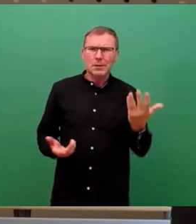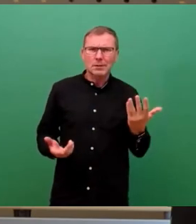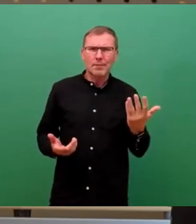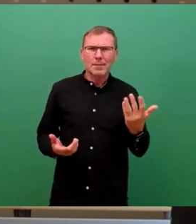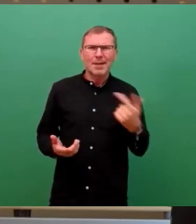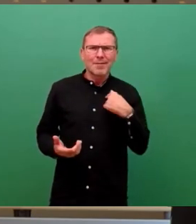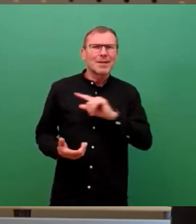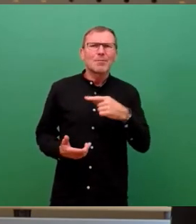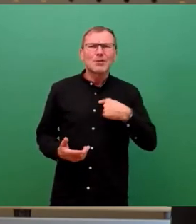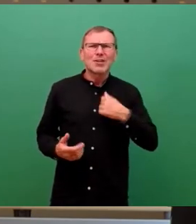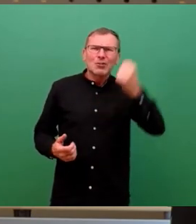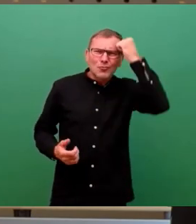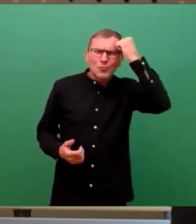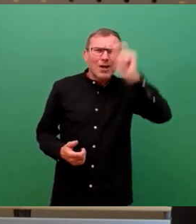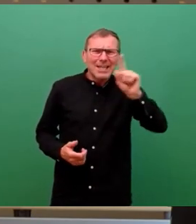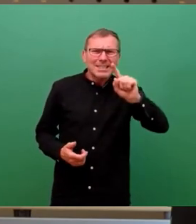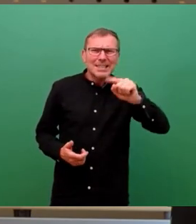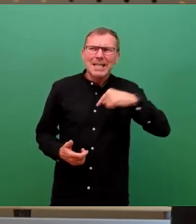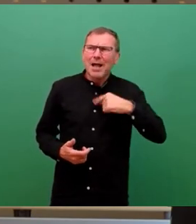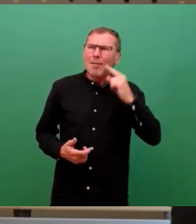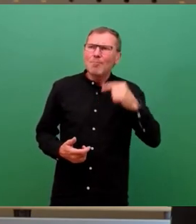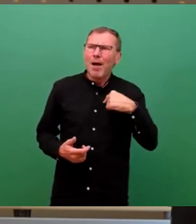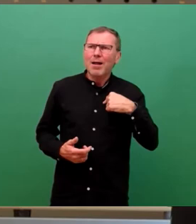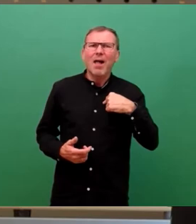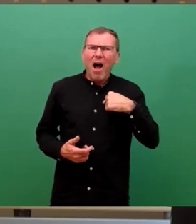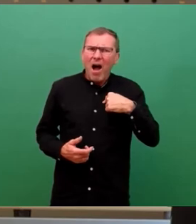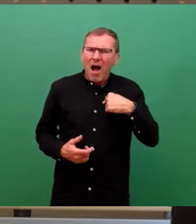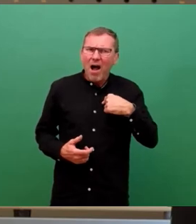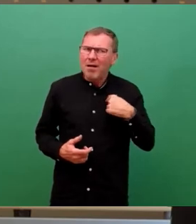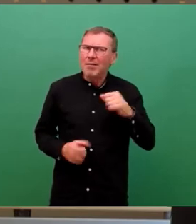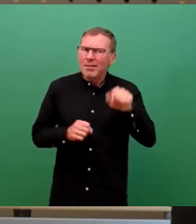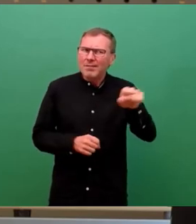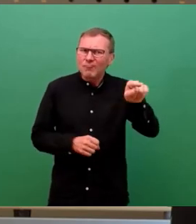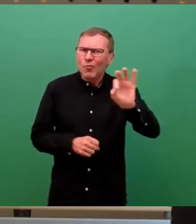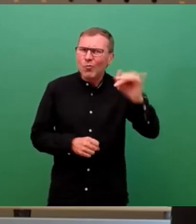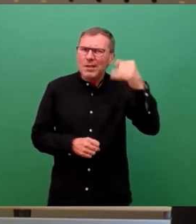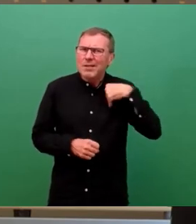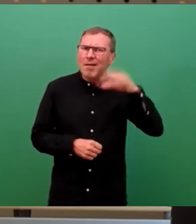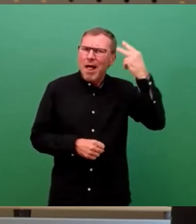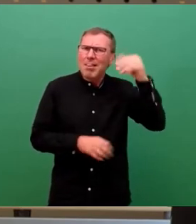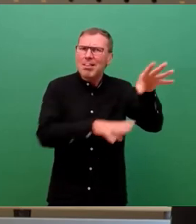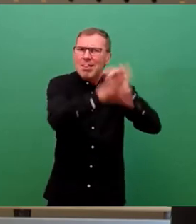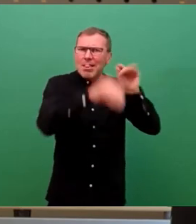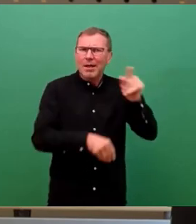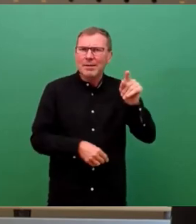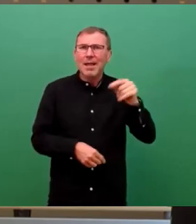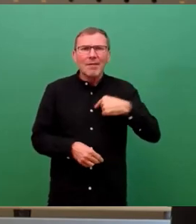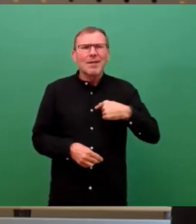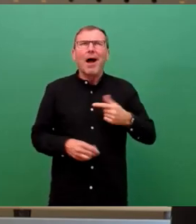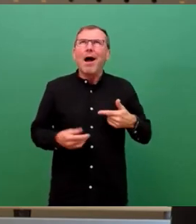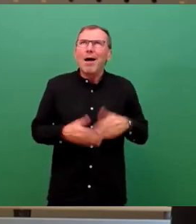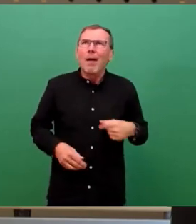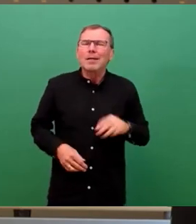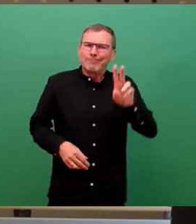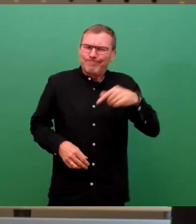nicht immer so stur wären, sondern Lerneffekte es auch bei uns gäbe und wenn wir die Kraft hätten zu korrigieren, dann würden